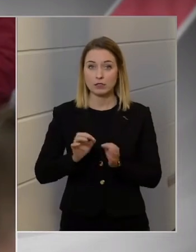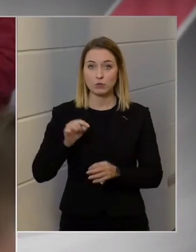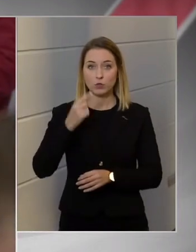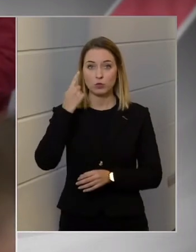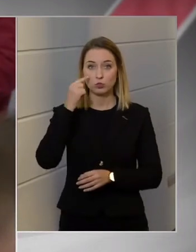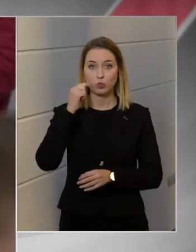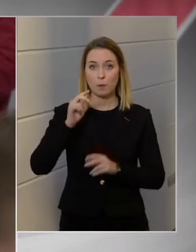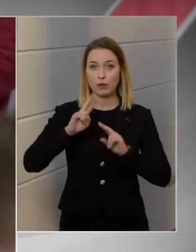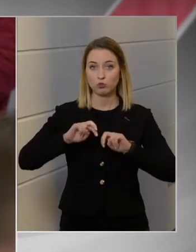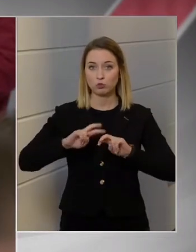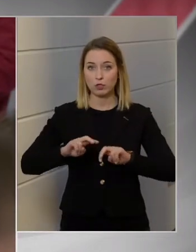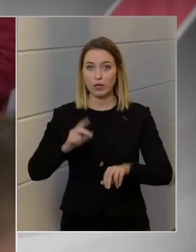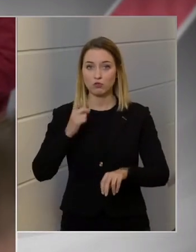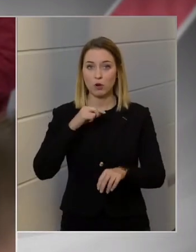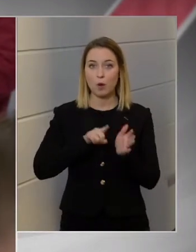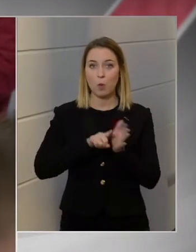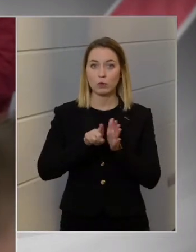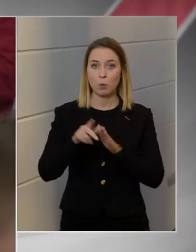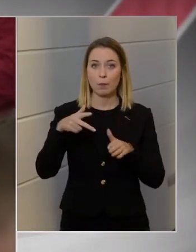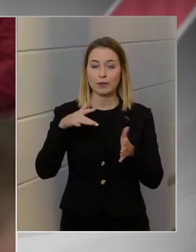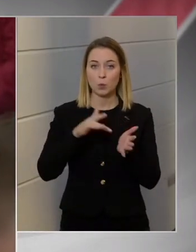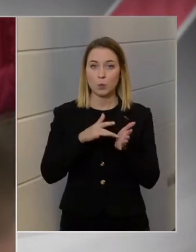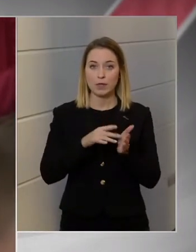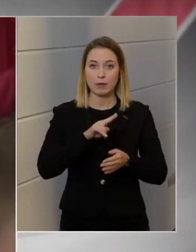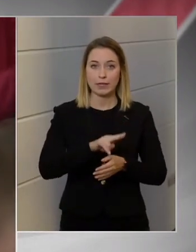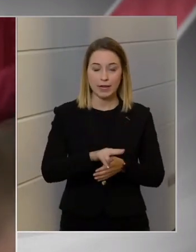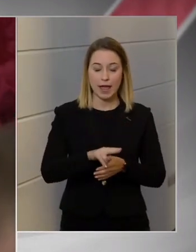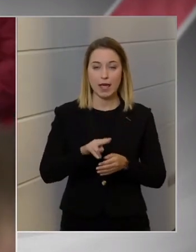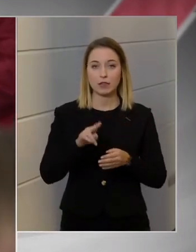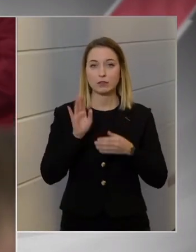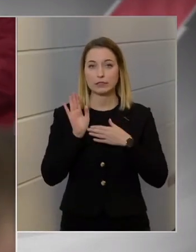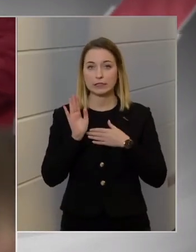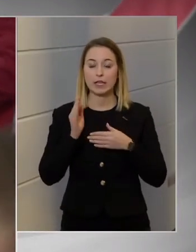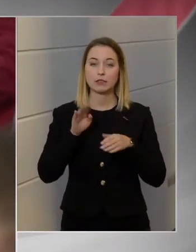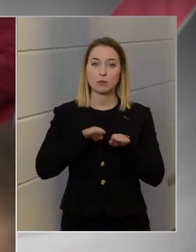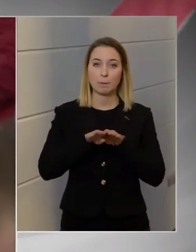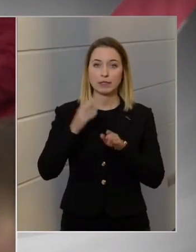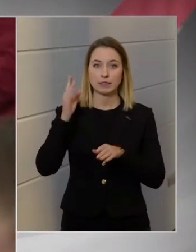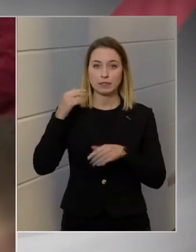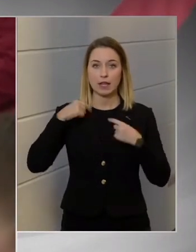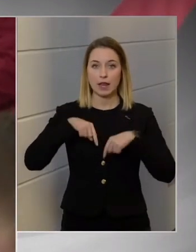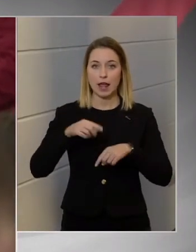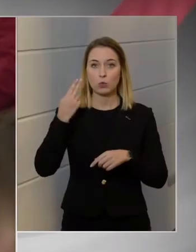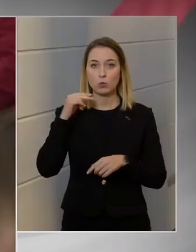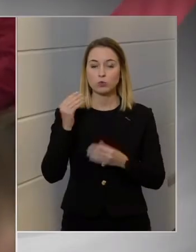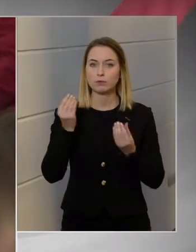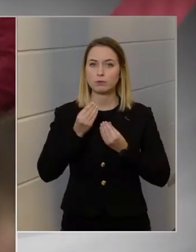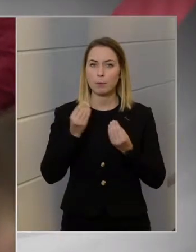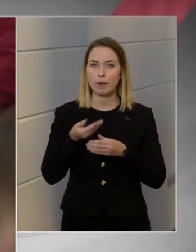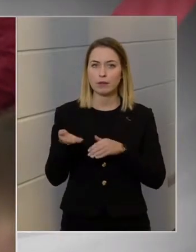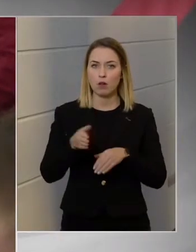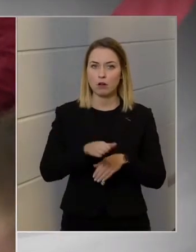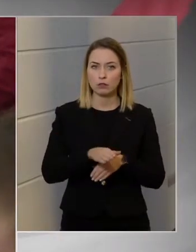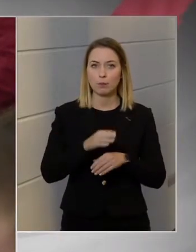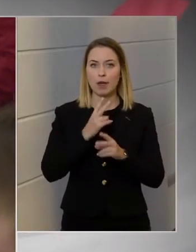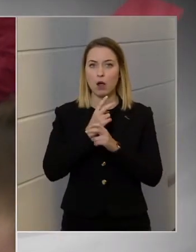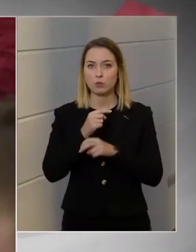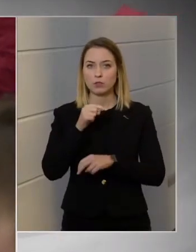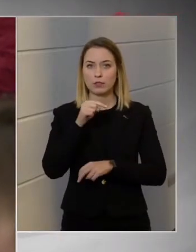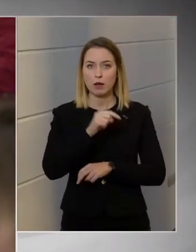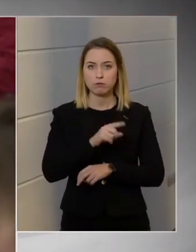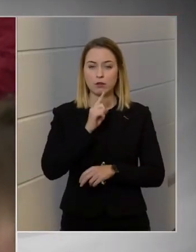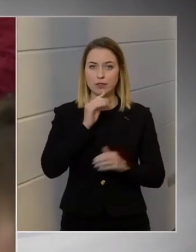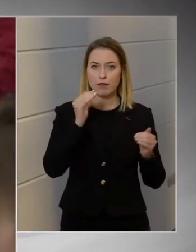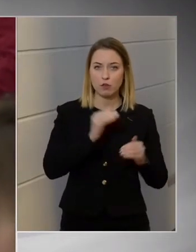tudományos kutatás, amit október közepére ígert miniszterelnök úr, arra vonatkozóan, hogy miért haltak meg Ausztriában, lényegesen